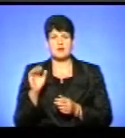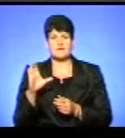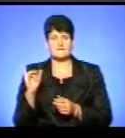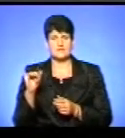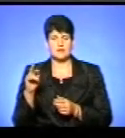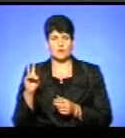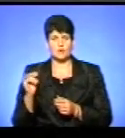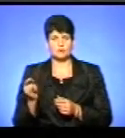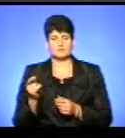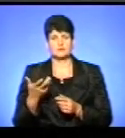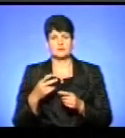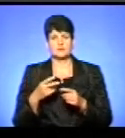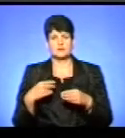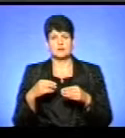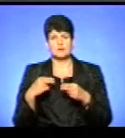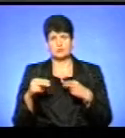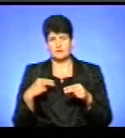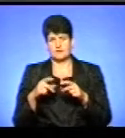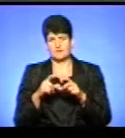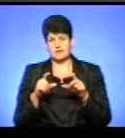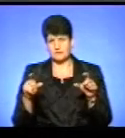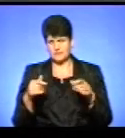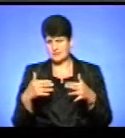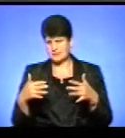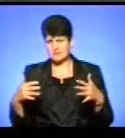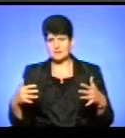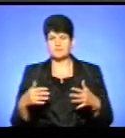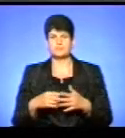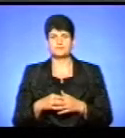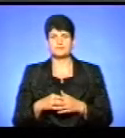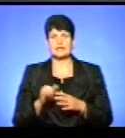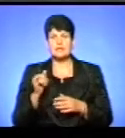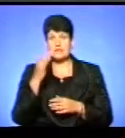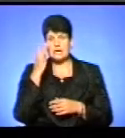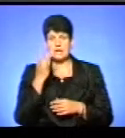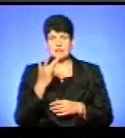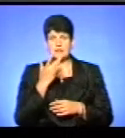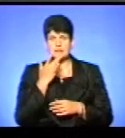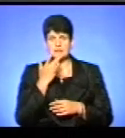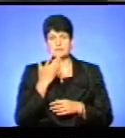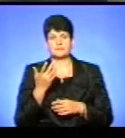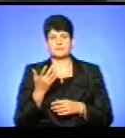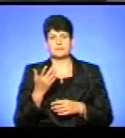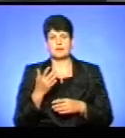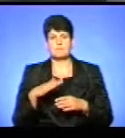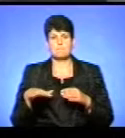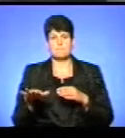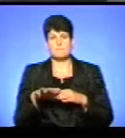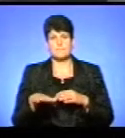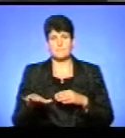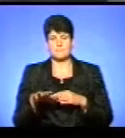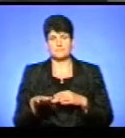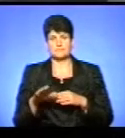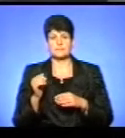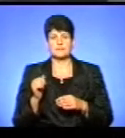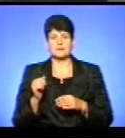там, наприклад, лодки різного роду торгівельного характеру і літні сезонні майданчики. На даний момент вони називаються правильні